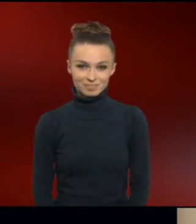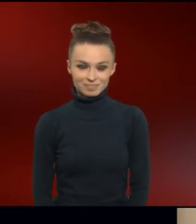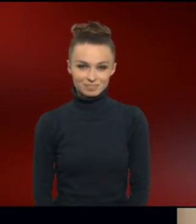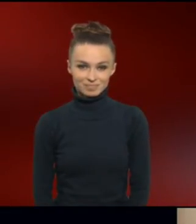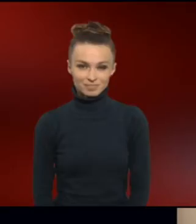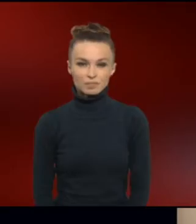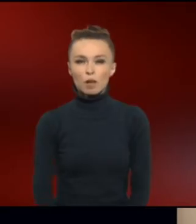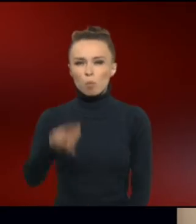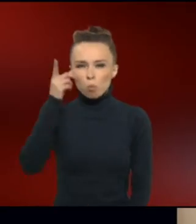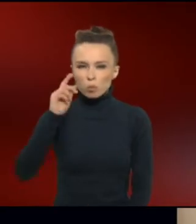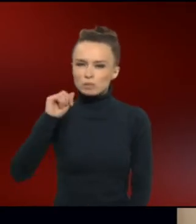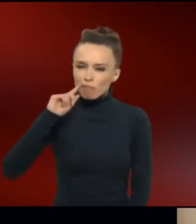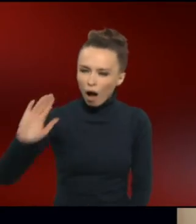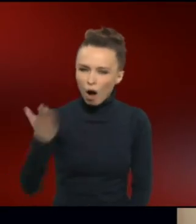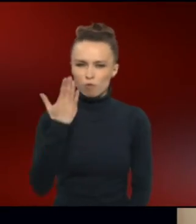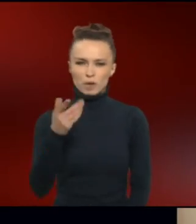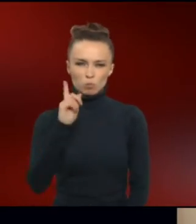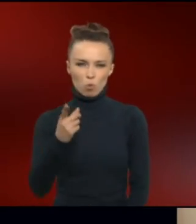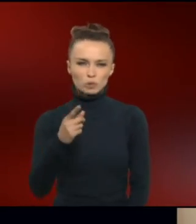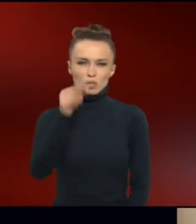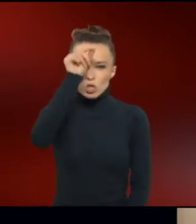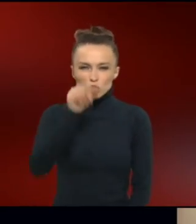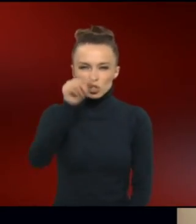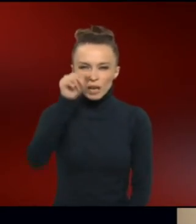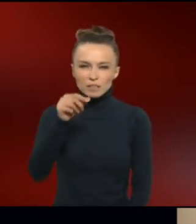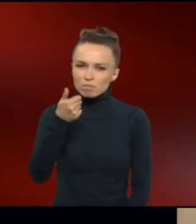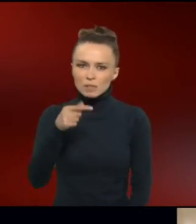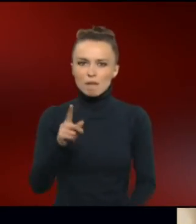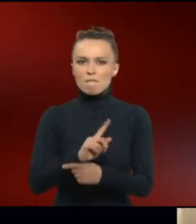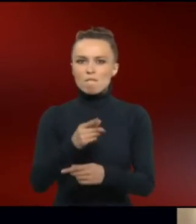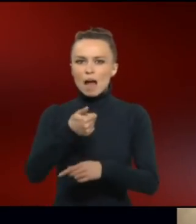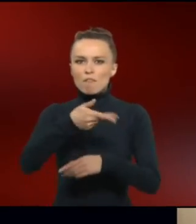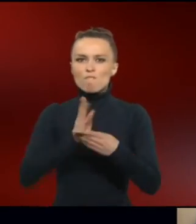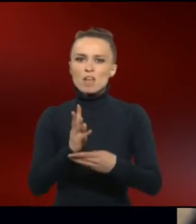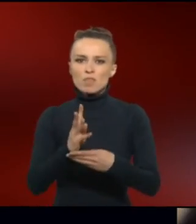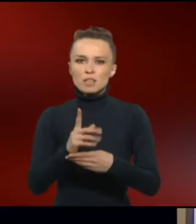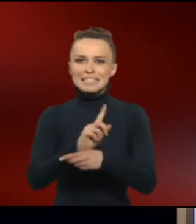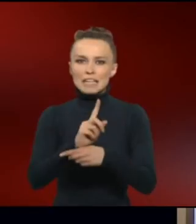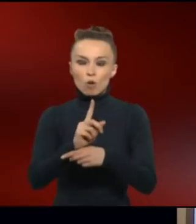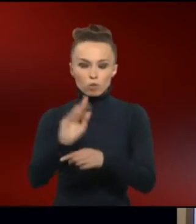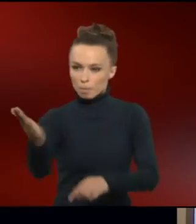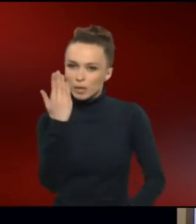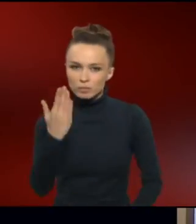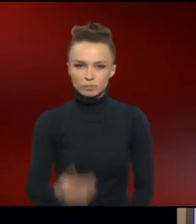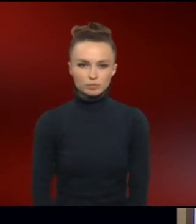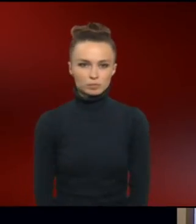Man muss sehr aufmerksam sein. Die Striche tauchen nur eine Viertelsekunde lang auf. Yes.